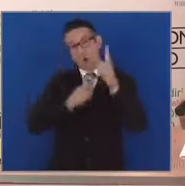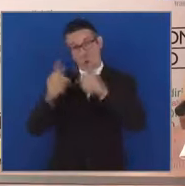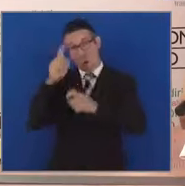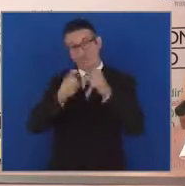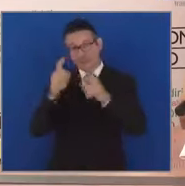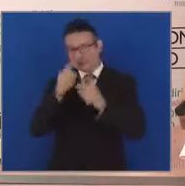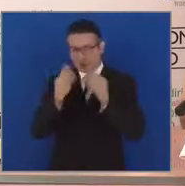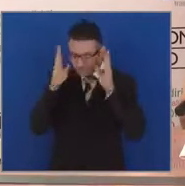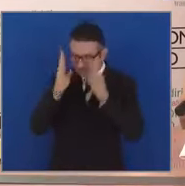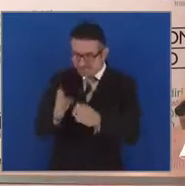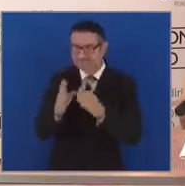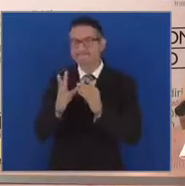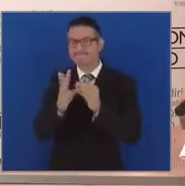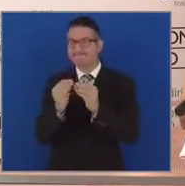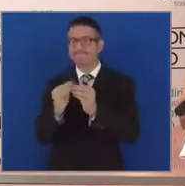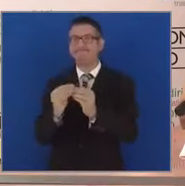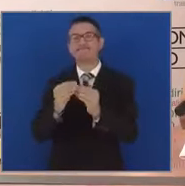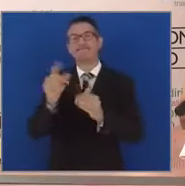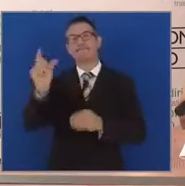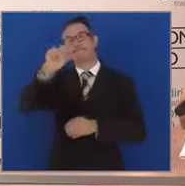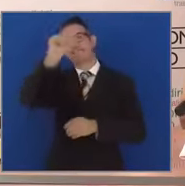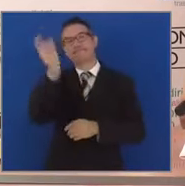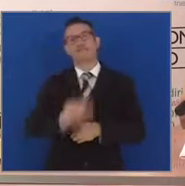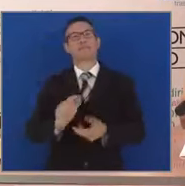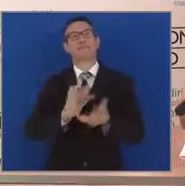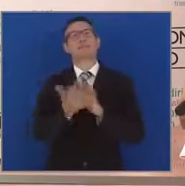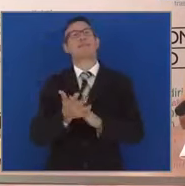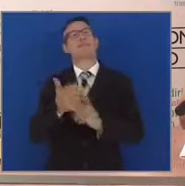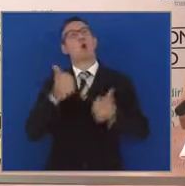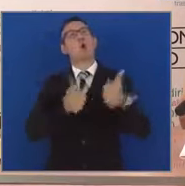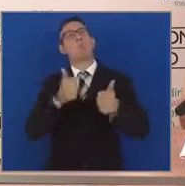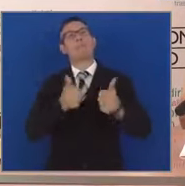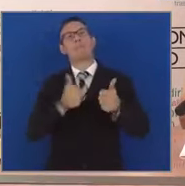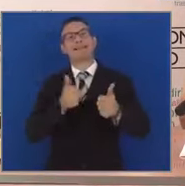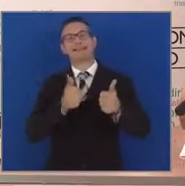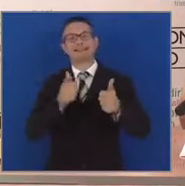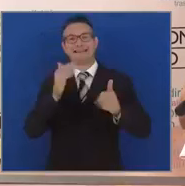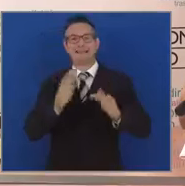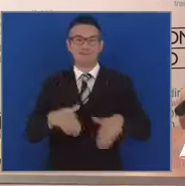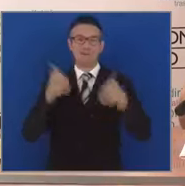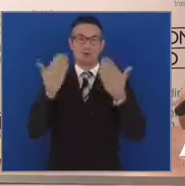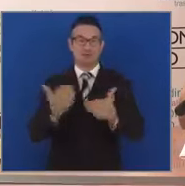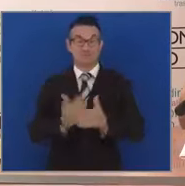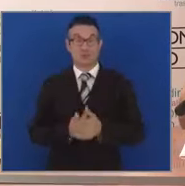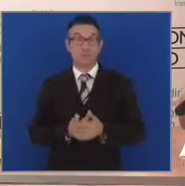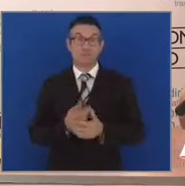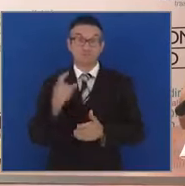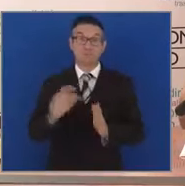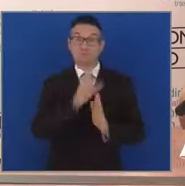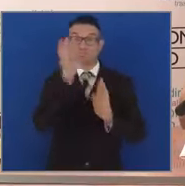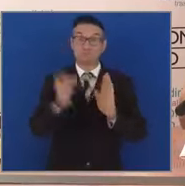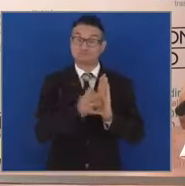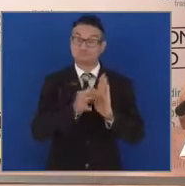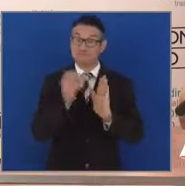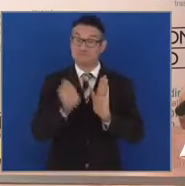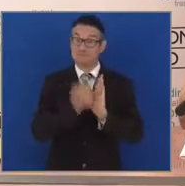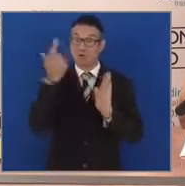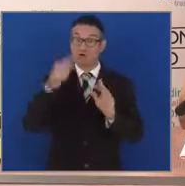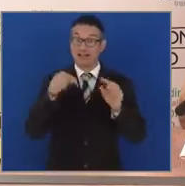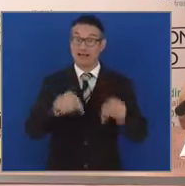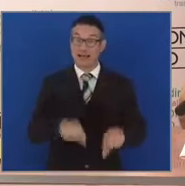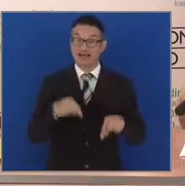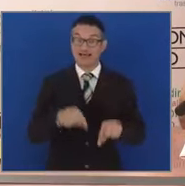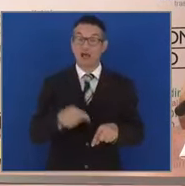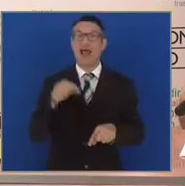di creare un Paese più competitivo. quindi è veramente una giornata importante. Ora noi